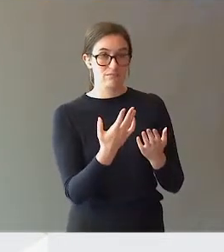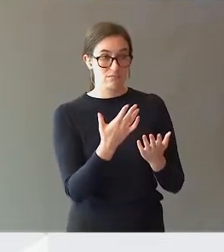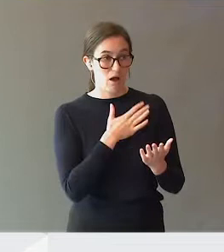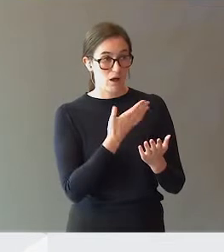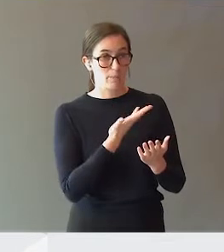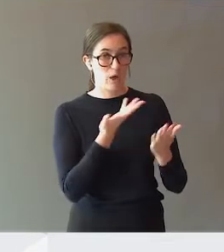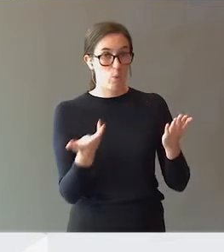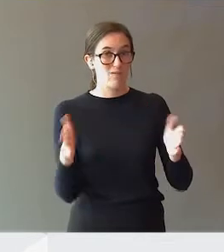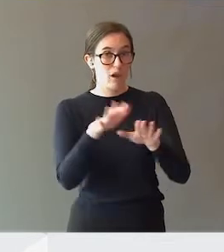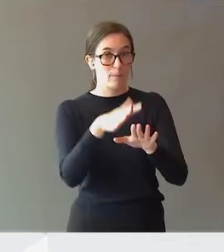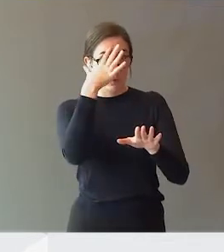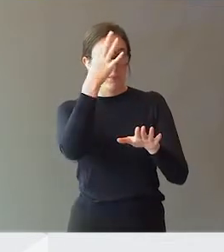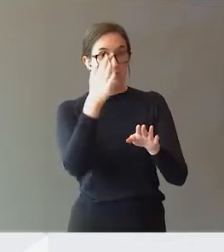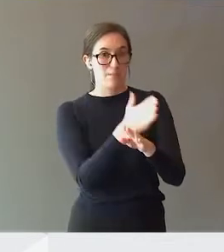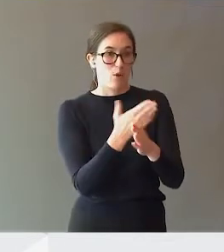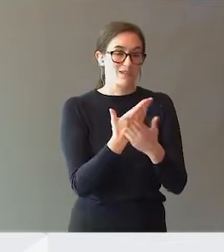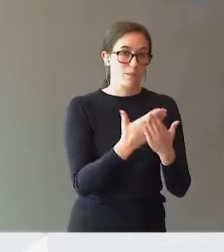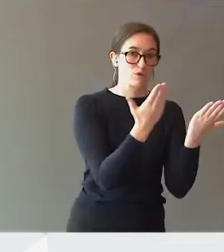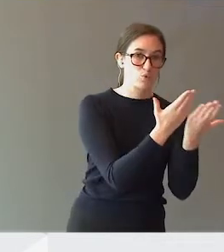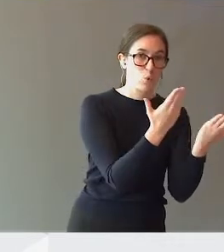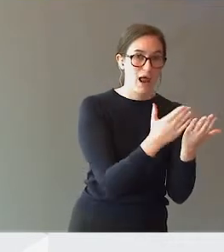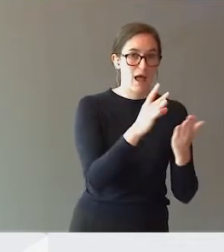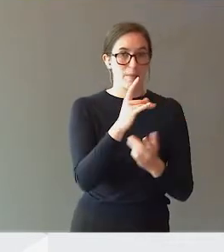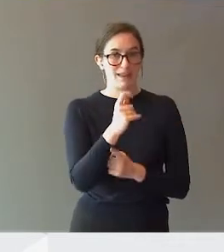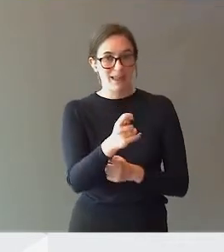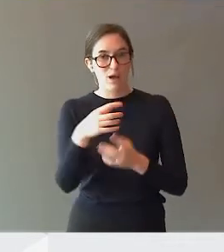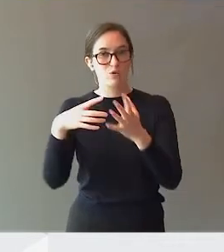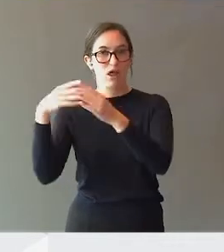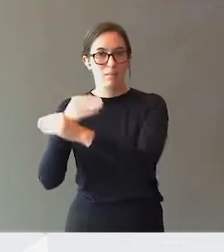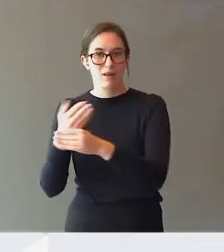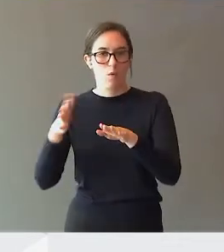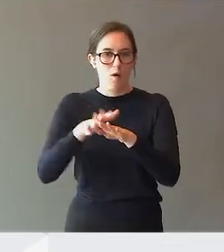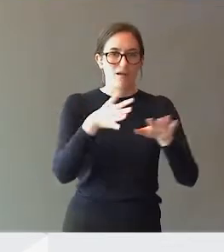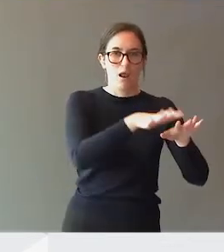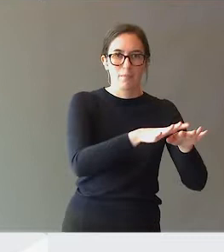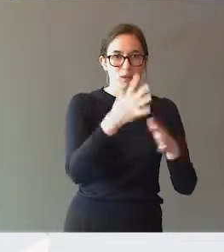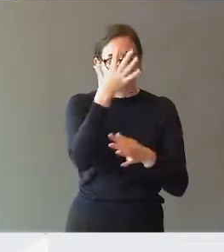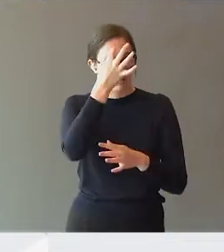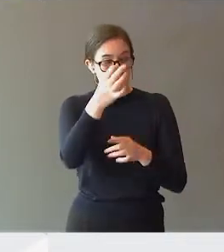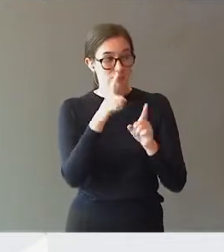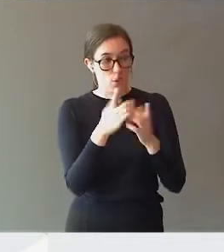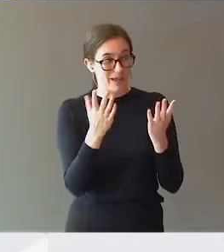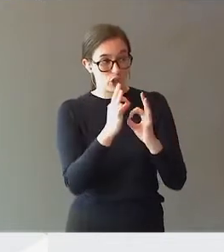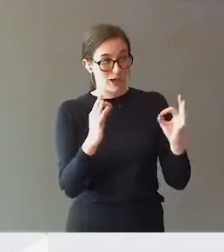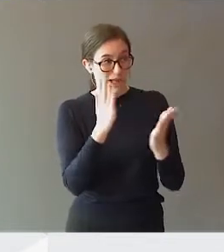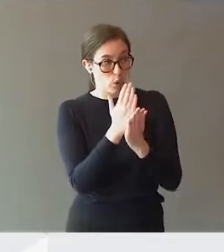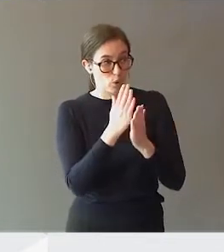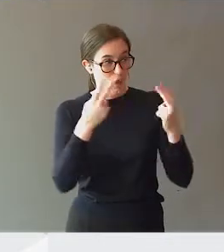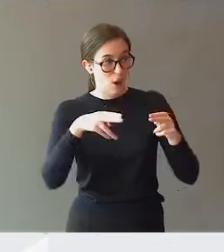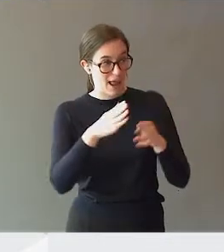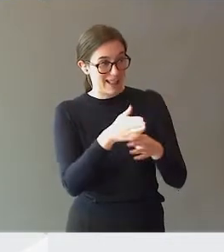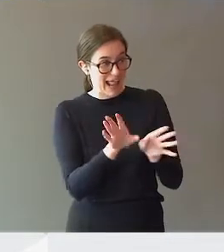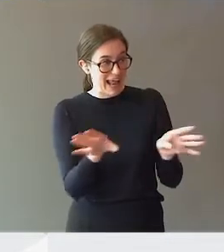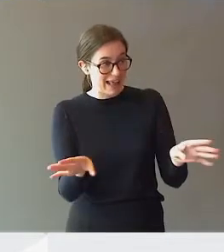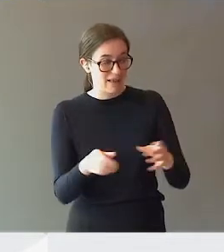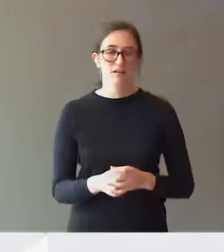kompetanse mellom for eksempel skolene, PP-tjenesten og Statped, og at rolledelingen ikke er tydelig nok? Ja, det tror jeg nok